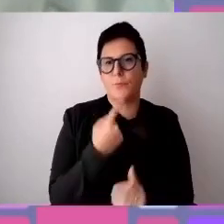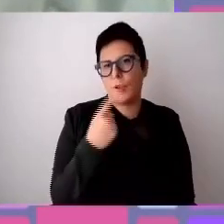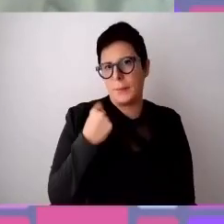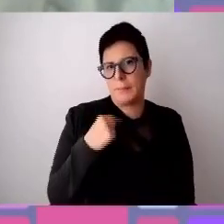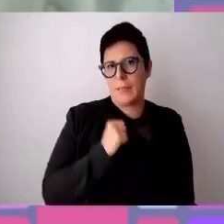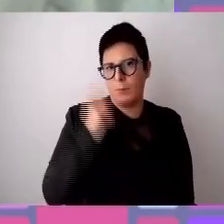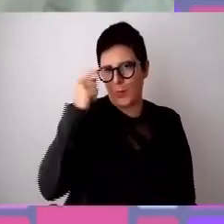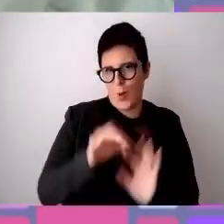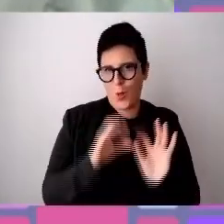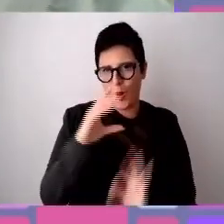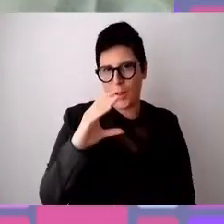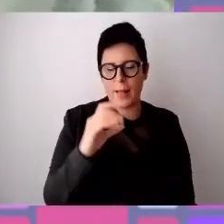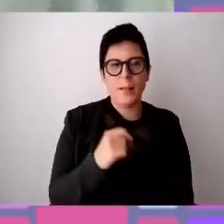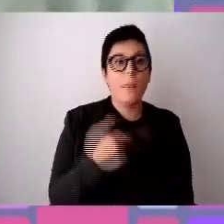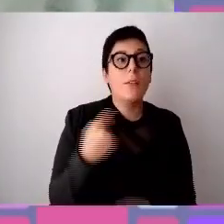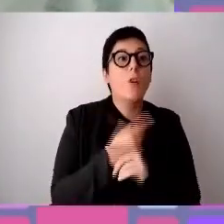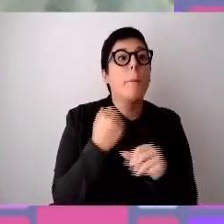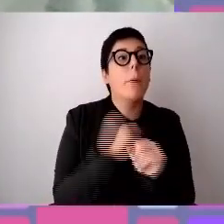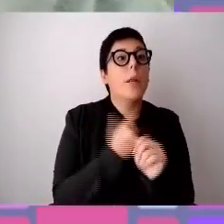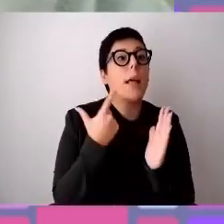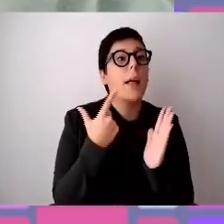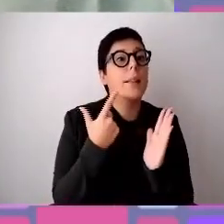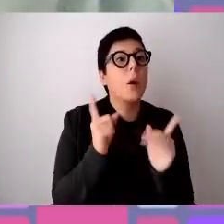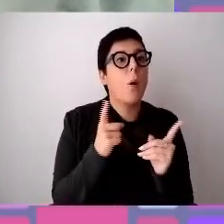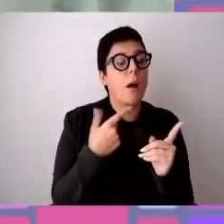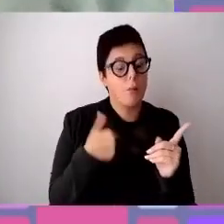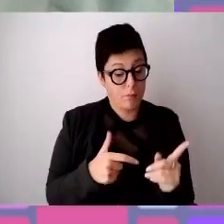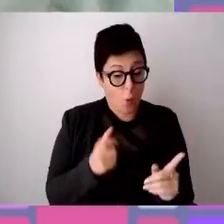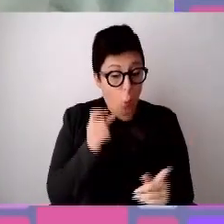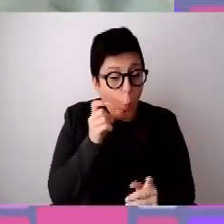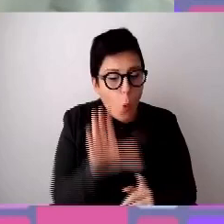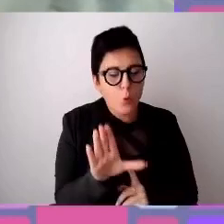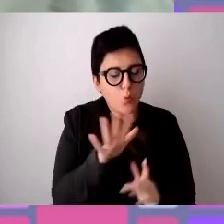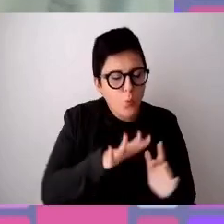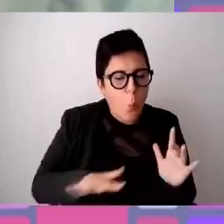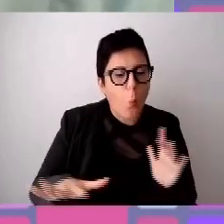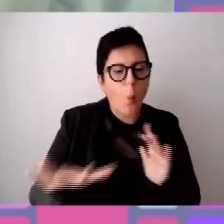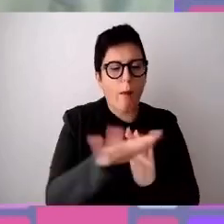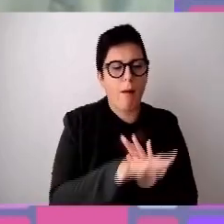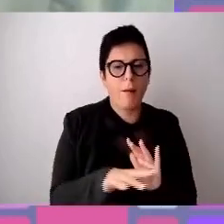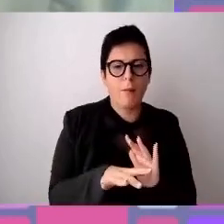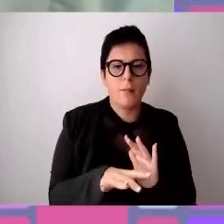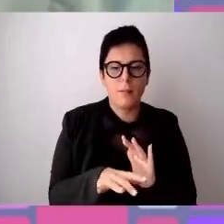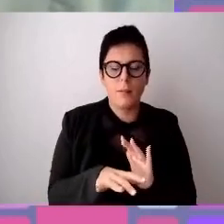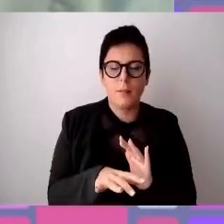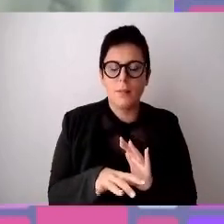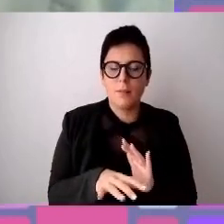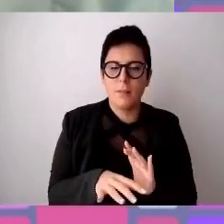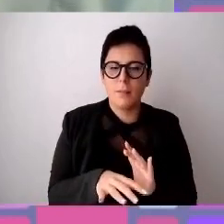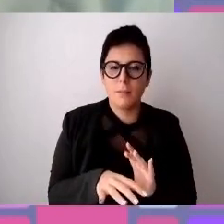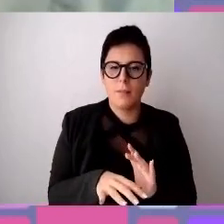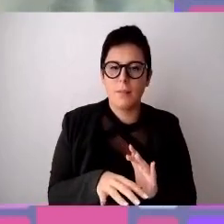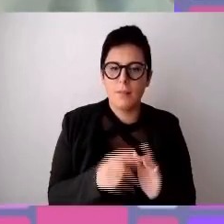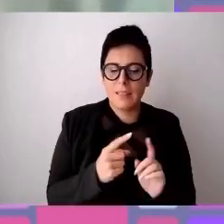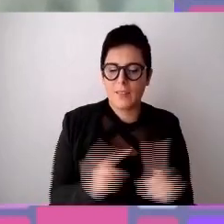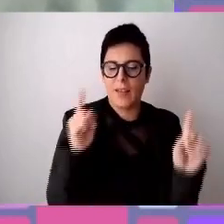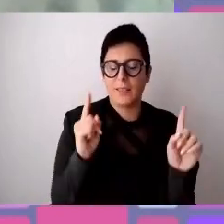è invece lavorare sulla sulla cultura sulla cultura della della